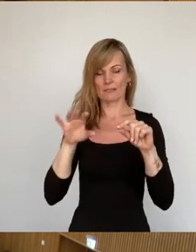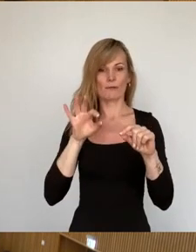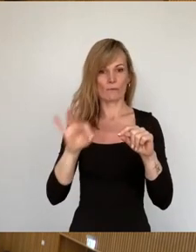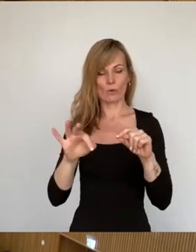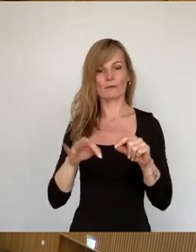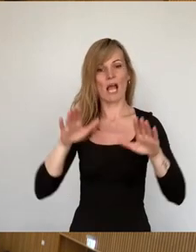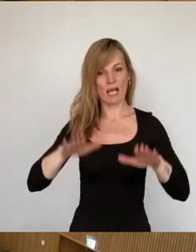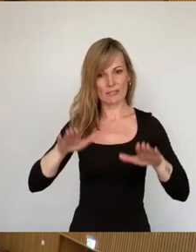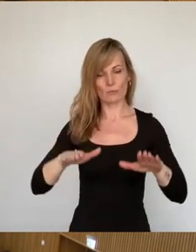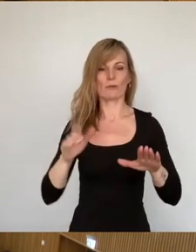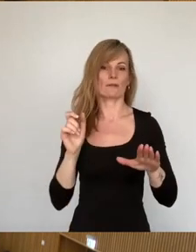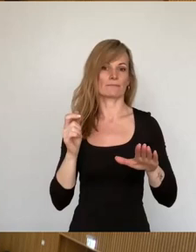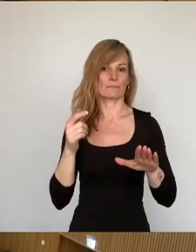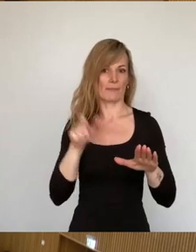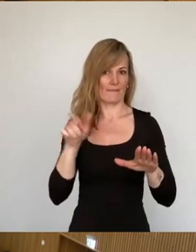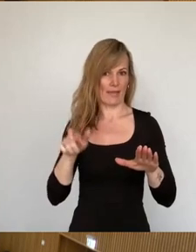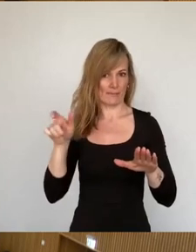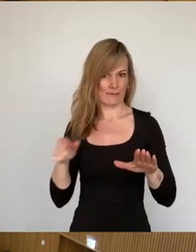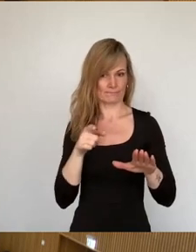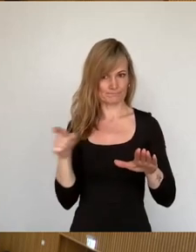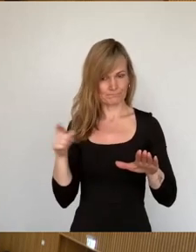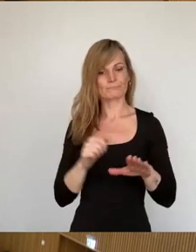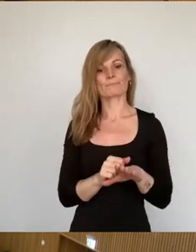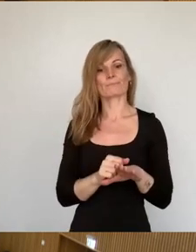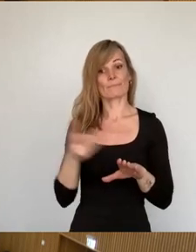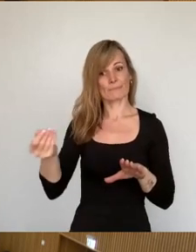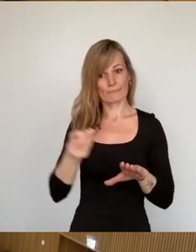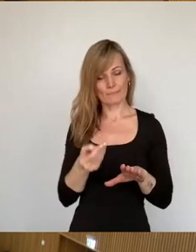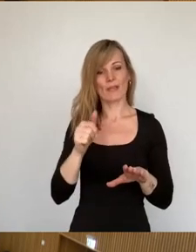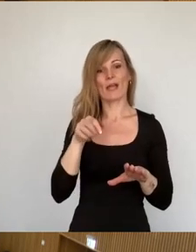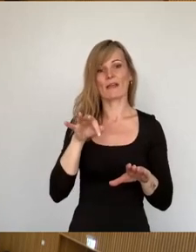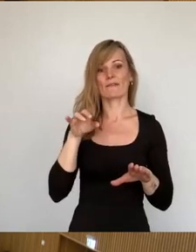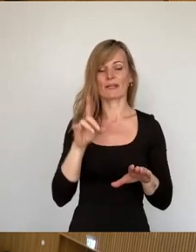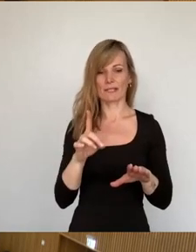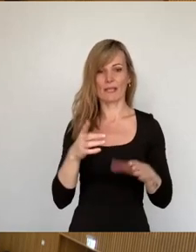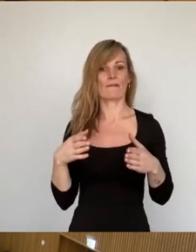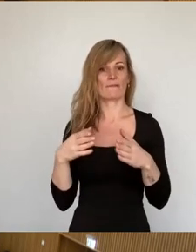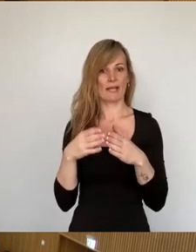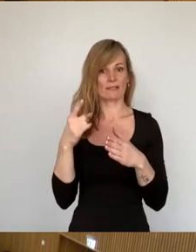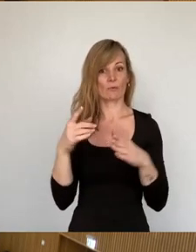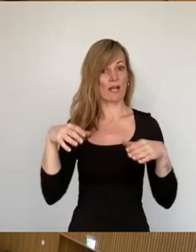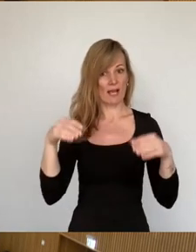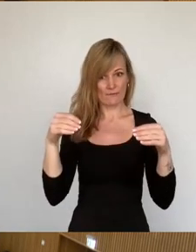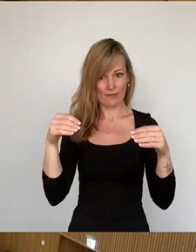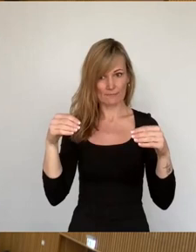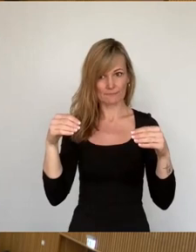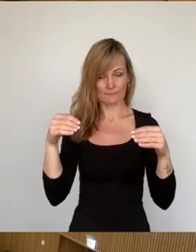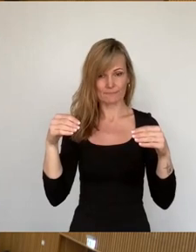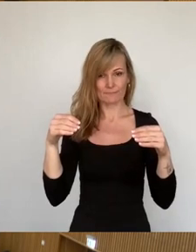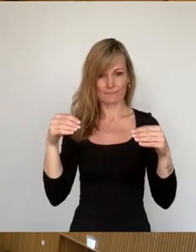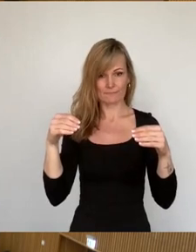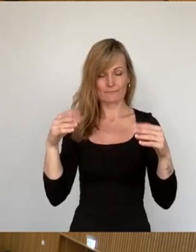Hier ist Einreicherin die AfD-Fraktion, die beginnen würde und wie ich es bei der